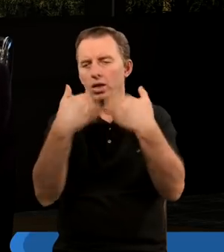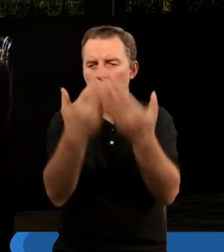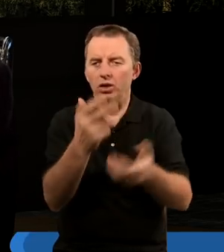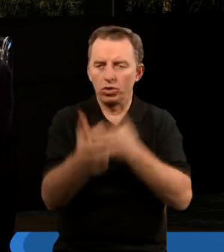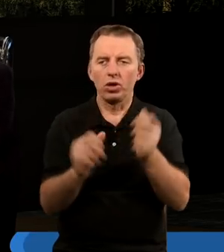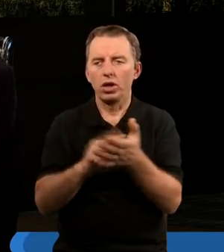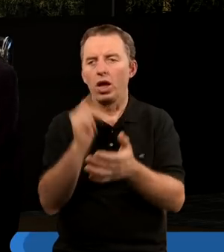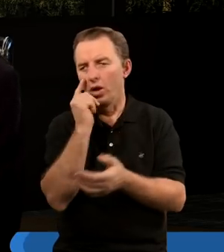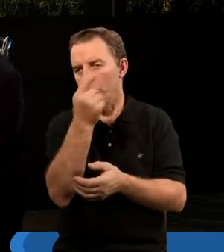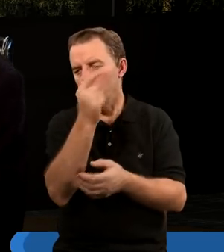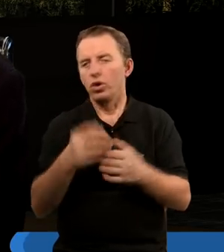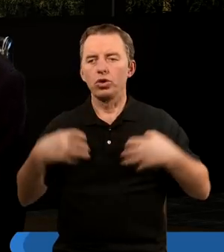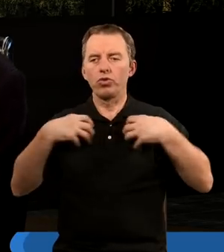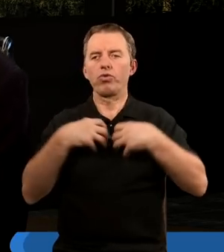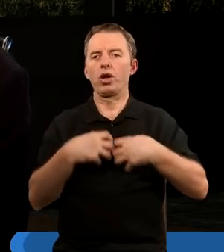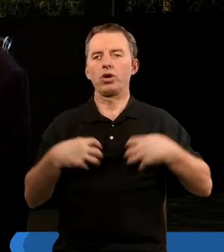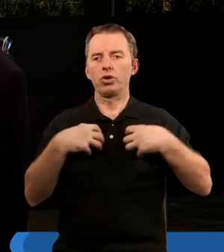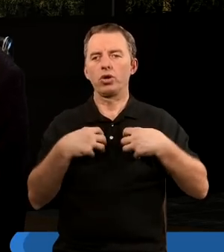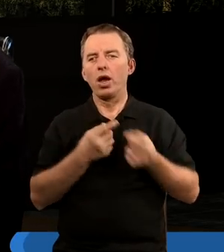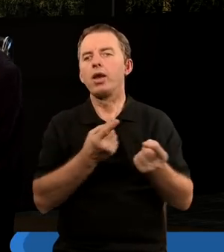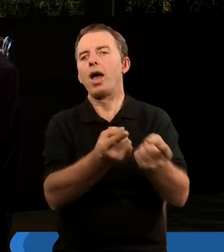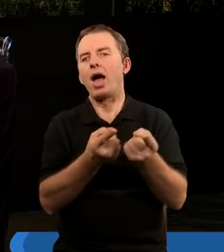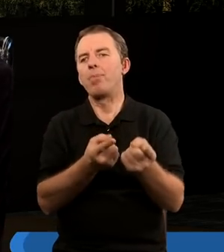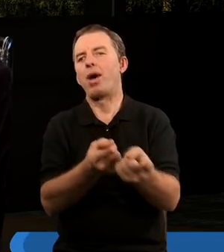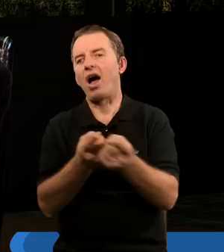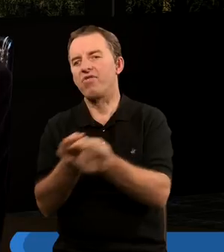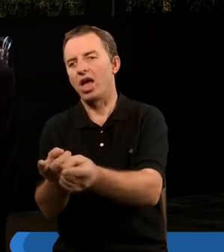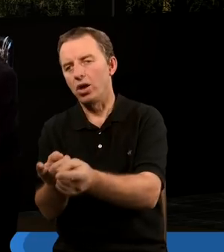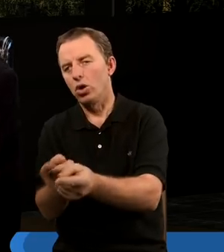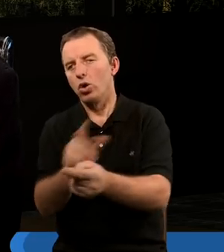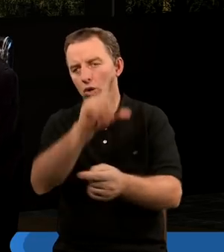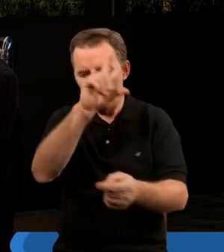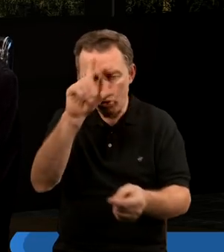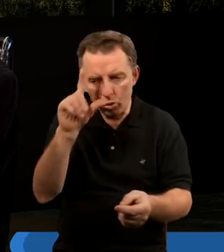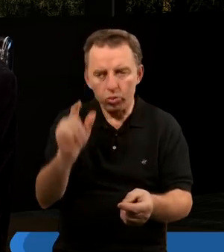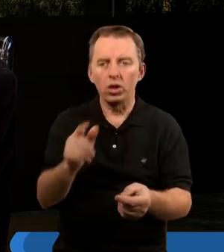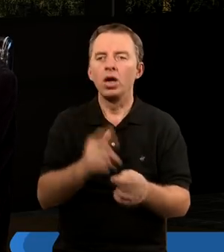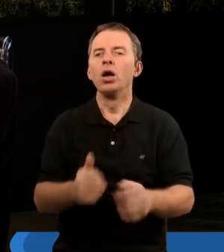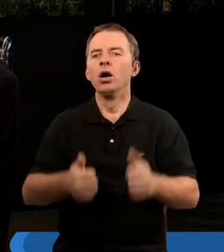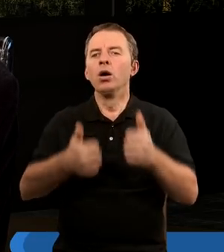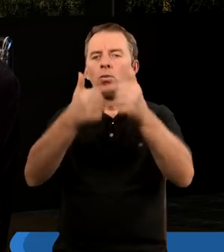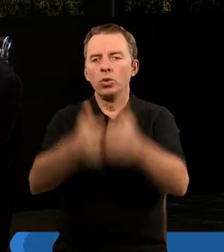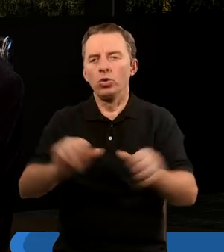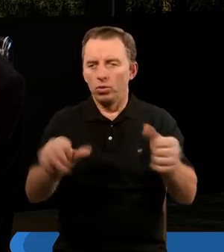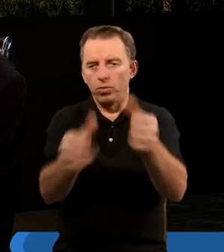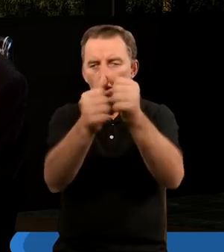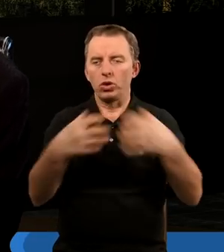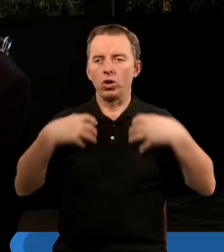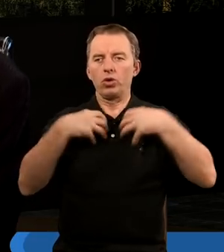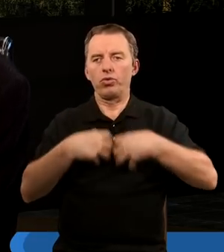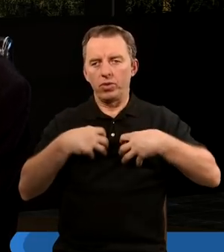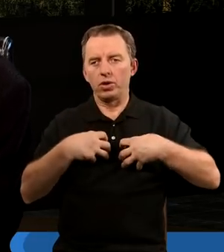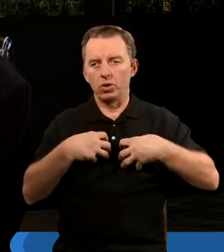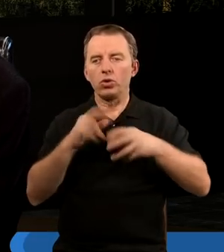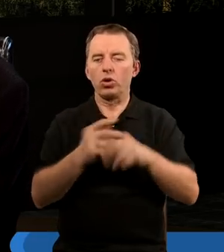dano mu czynić na oczach zwierzęcia, namawiając mieszkańców ziemi, by postawili posąg zwierzęciu,